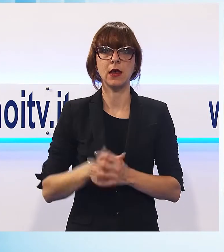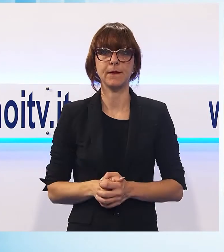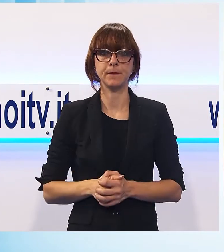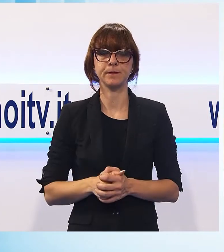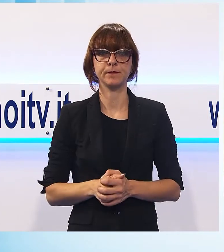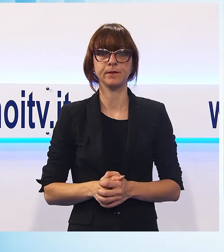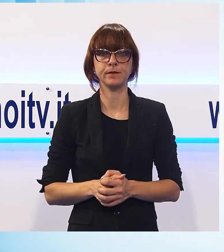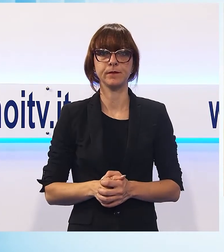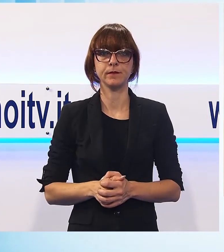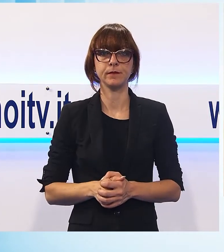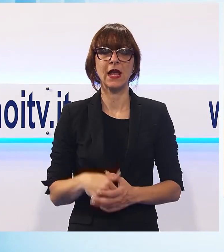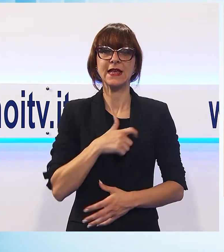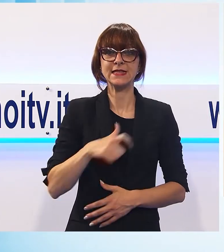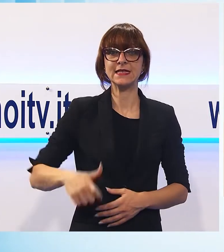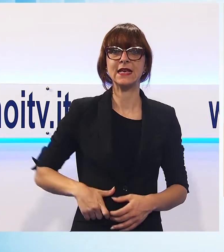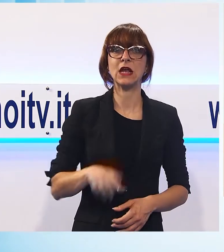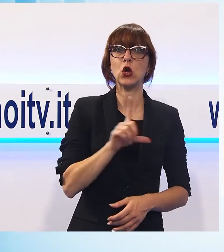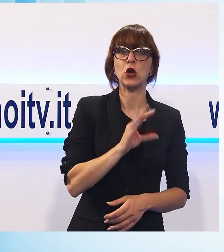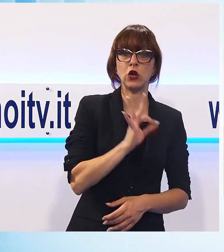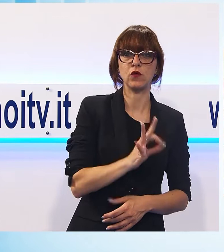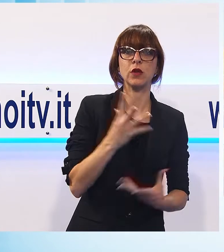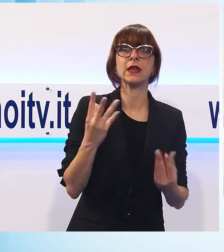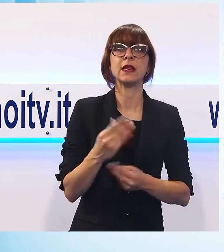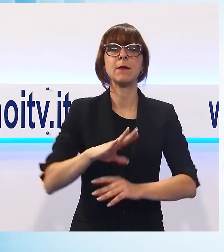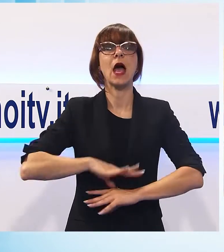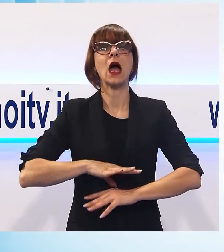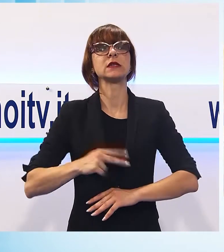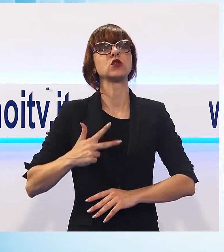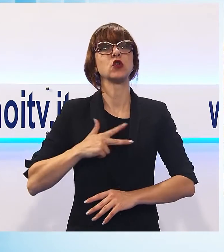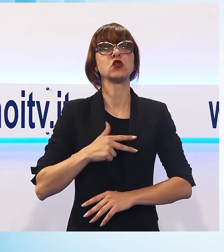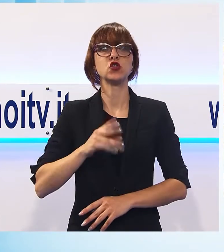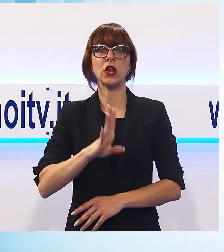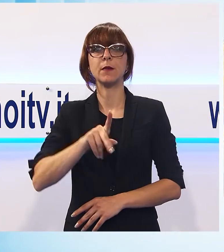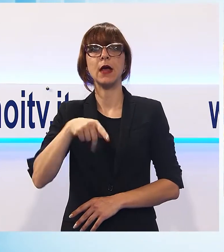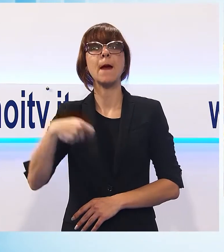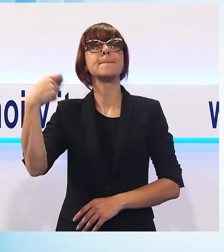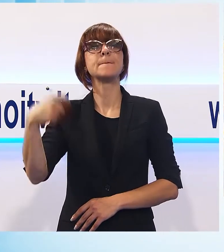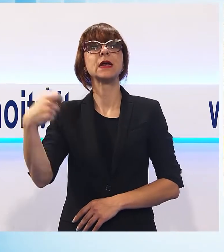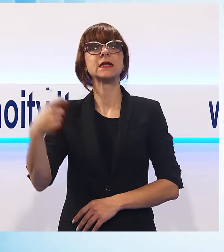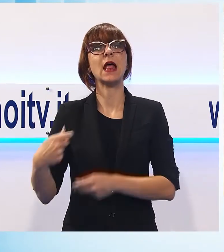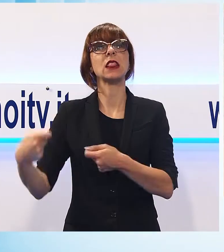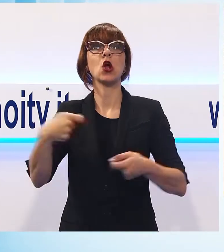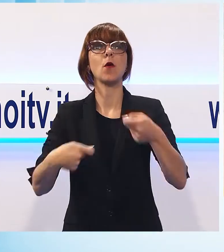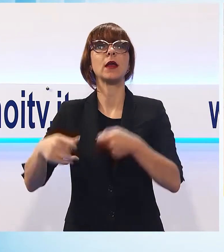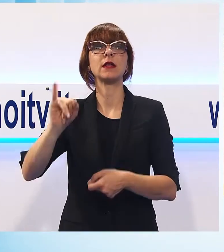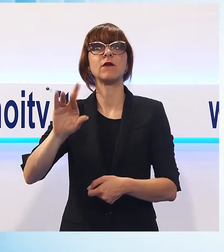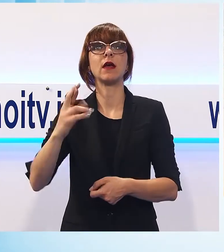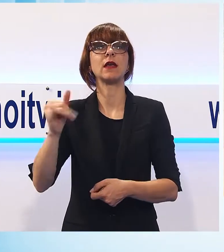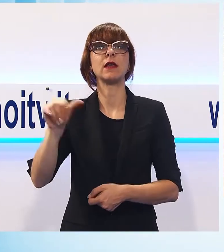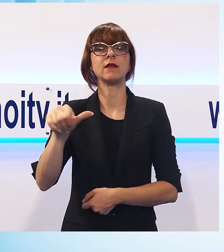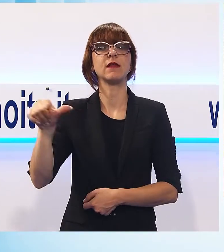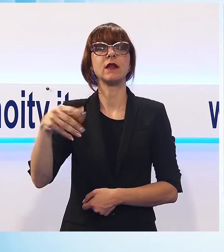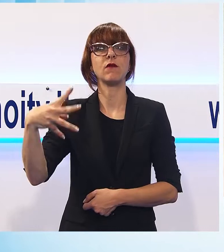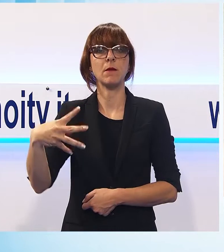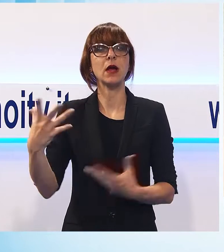presentata dal sindaco Leonardo Fornaciari con l'assessore al sociale Baiocchi e la presidente della cooperativa Iris Silvia Magnani.